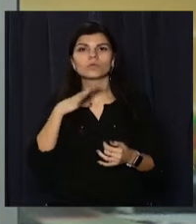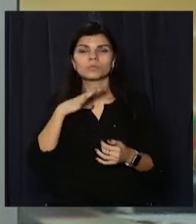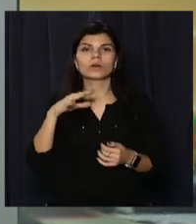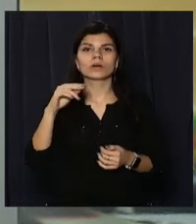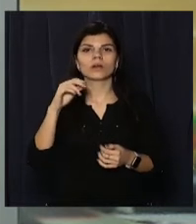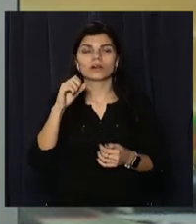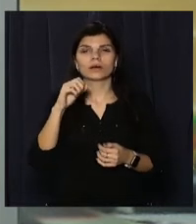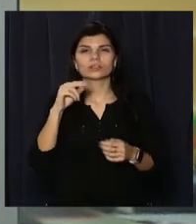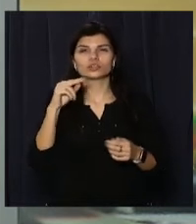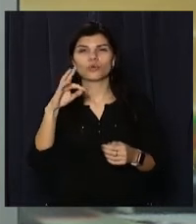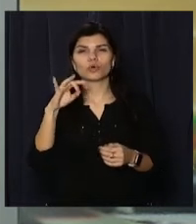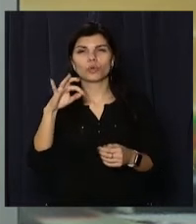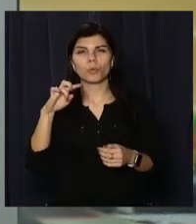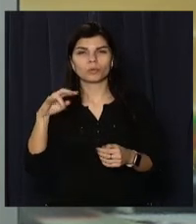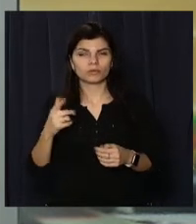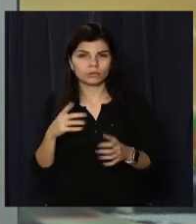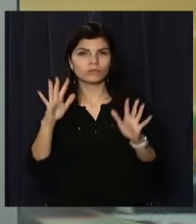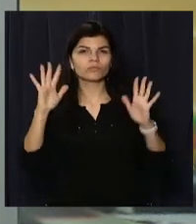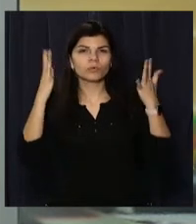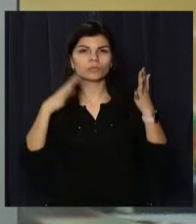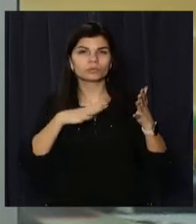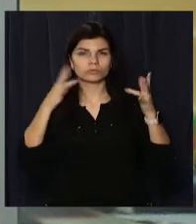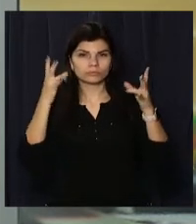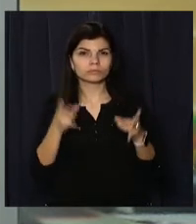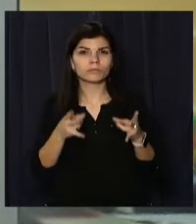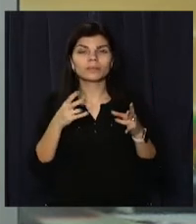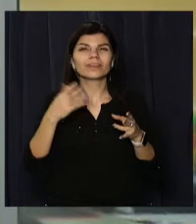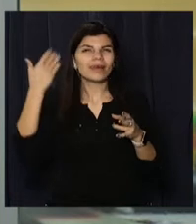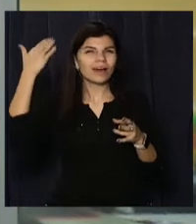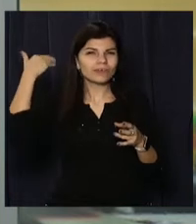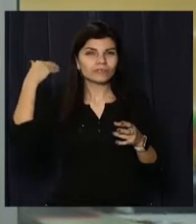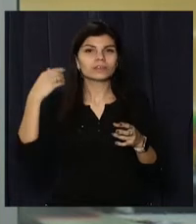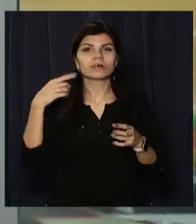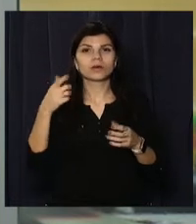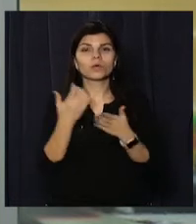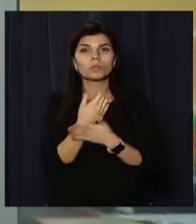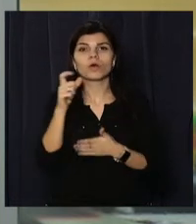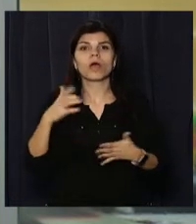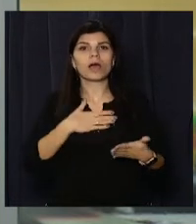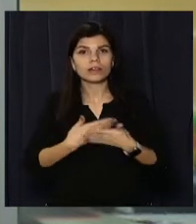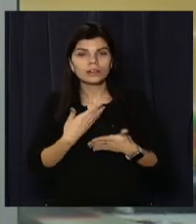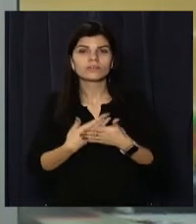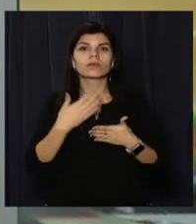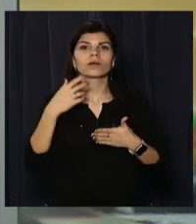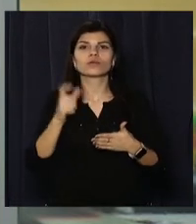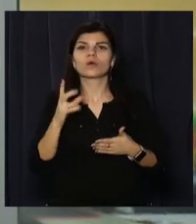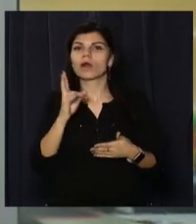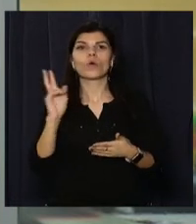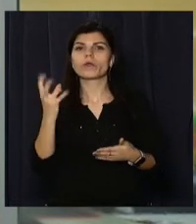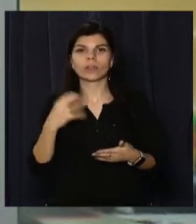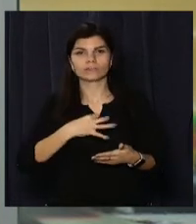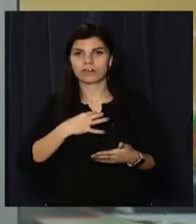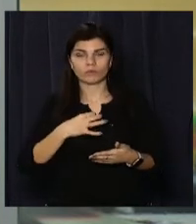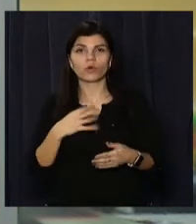Чорнобильській АЕС. До пам'ятника жертвам Чорнобильської катастрофи у Дніпрі прийшли ліквідатори, громадські активісти та небайдужі містяни.